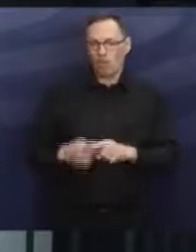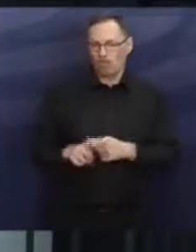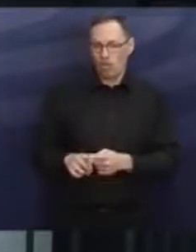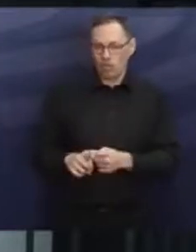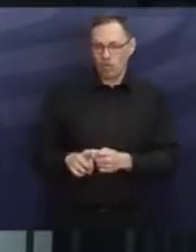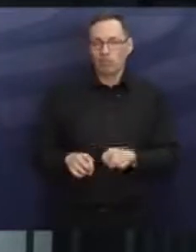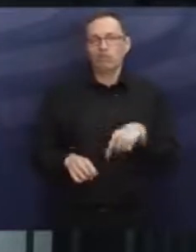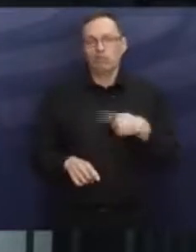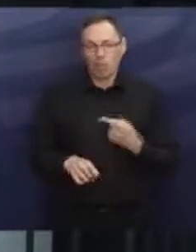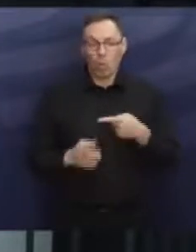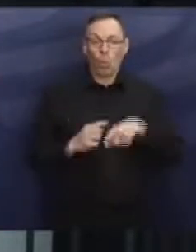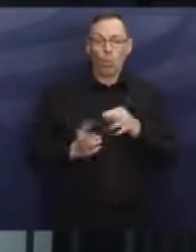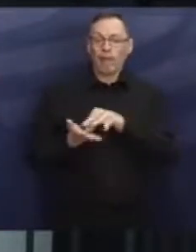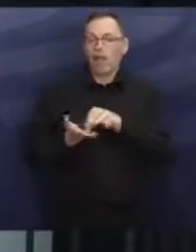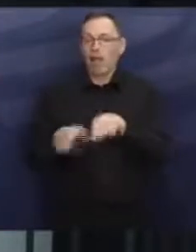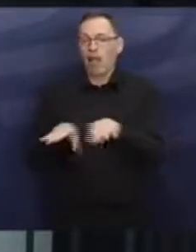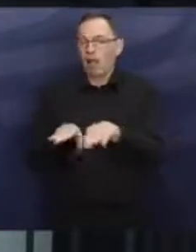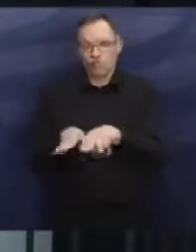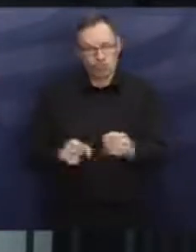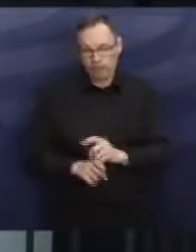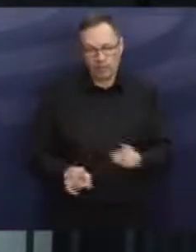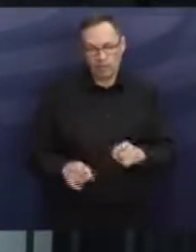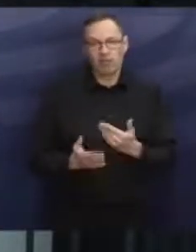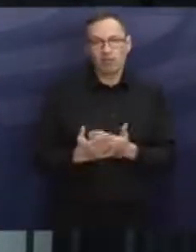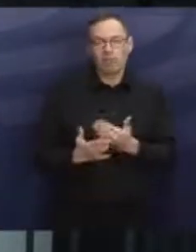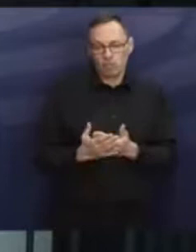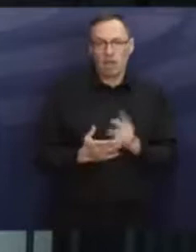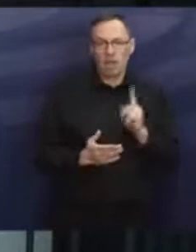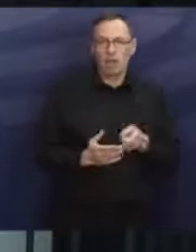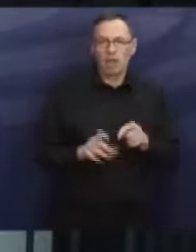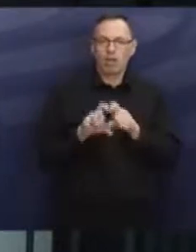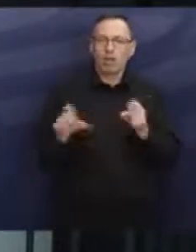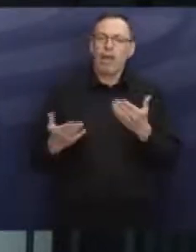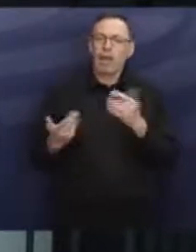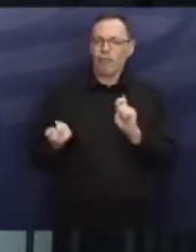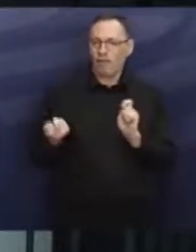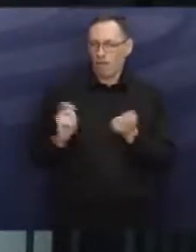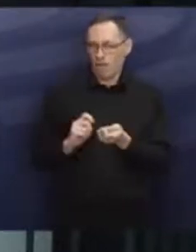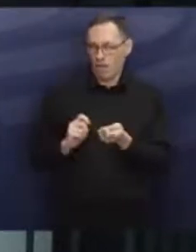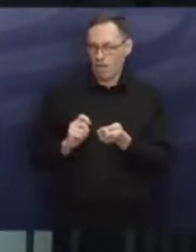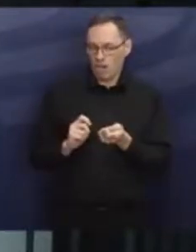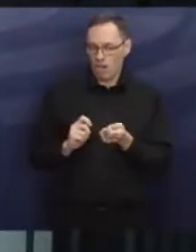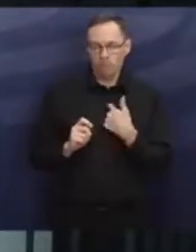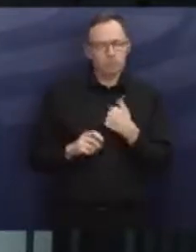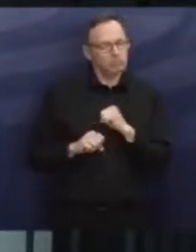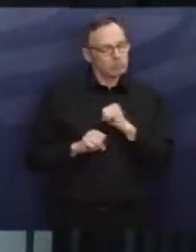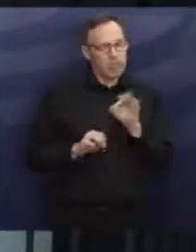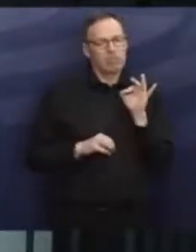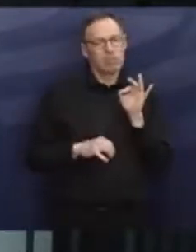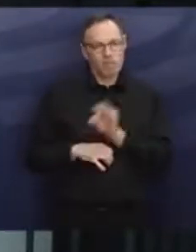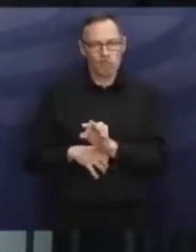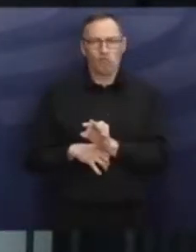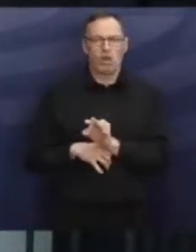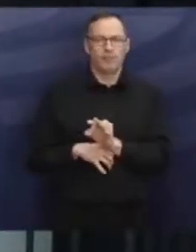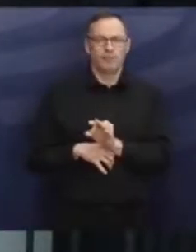möglicherweise mit Geld nicht mehr ausbügeln. Ich sage nur auch das Wort Klimawandel. Und ich bin sehr dafür, dass wir